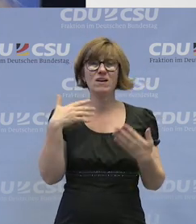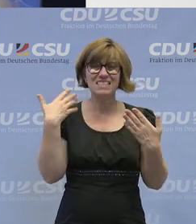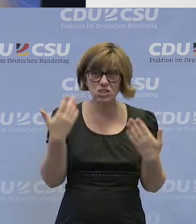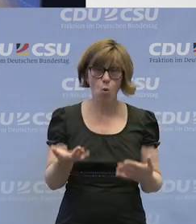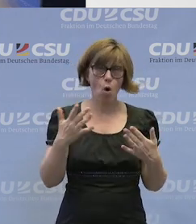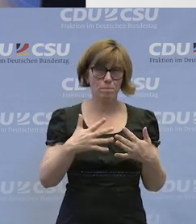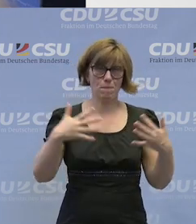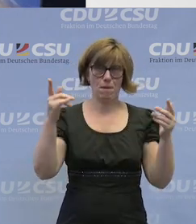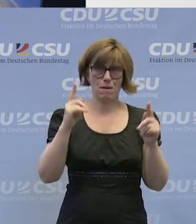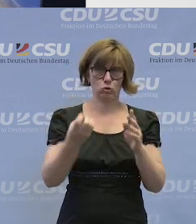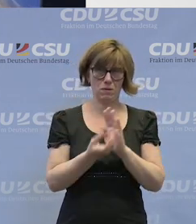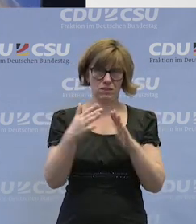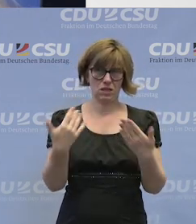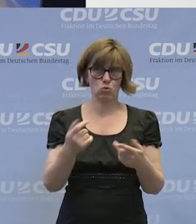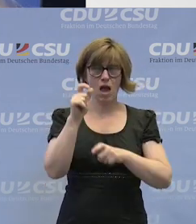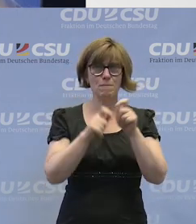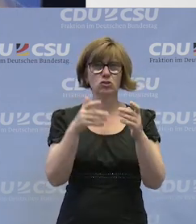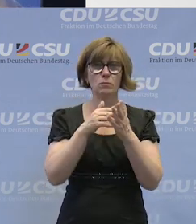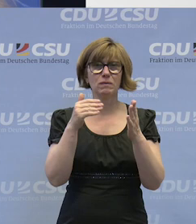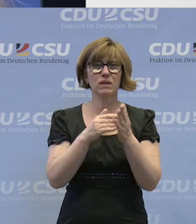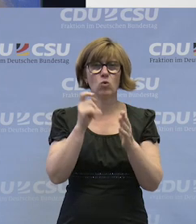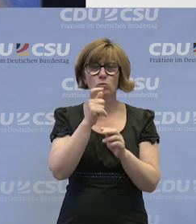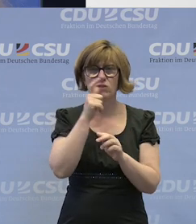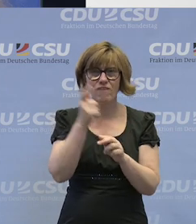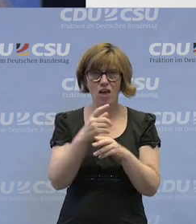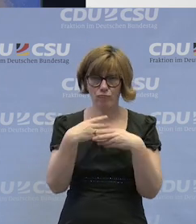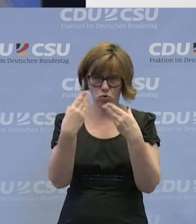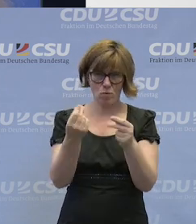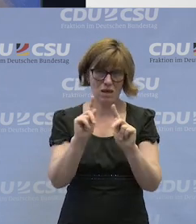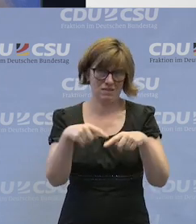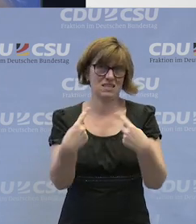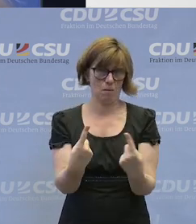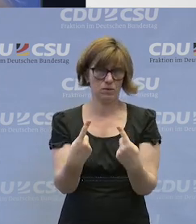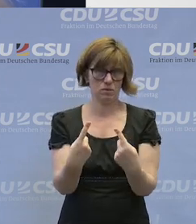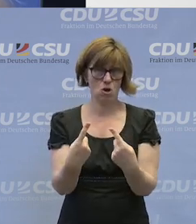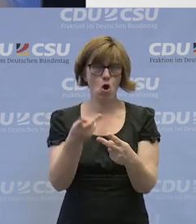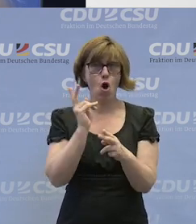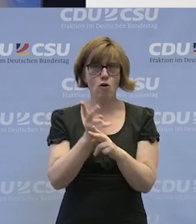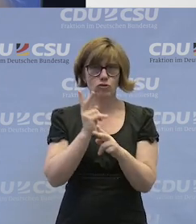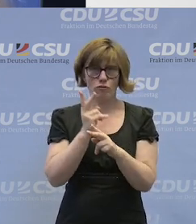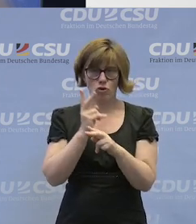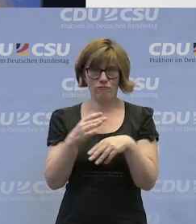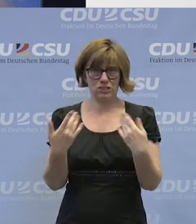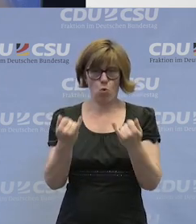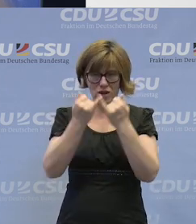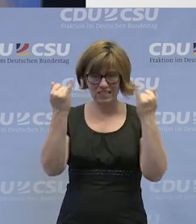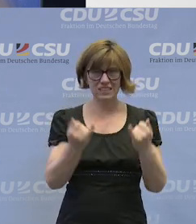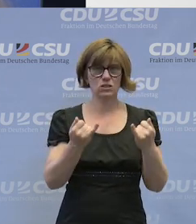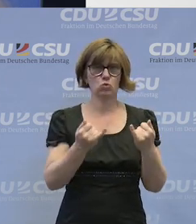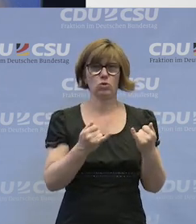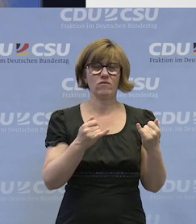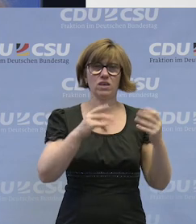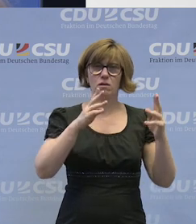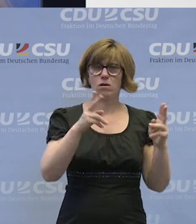viel mehr passieren muss. Und auch Menschen mit Behinderung müssen eine Verantwortung dafür übernehmen, für sich. Ganz oft wird das in Institutionen